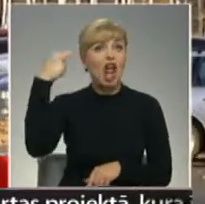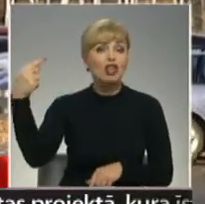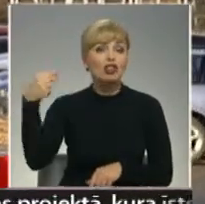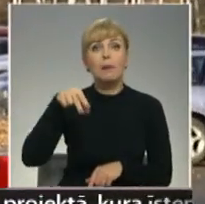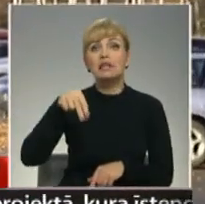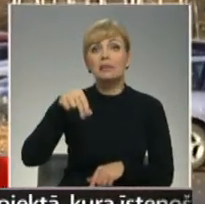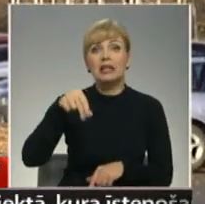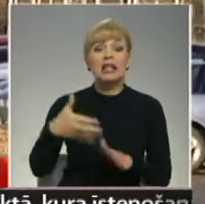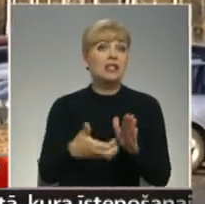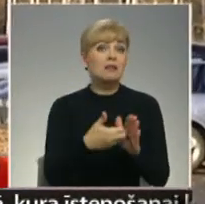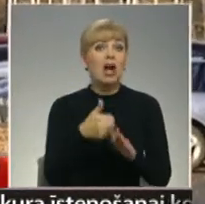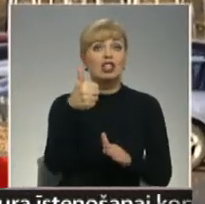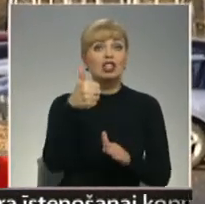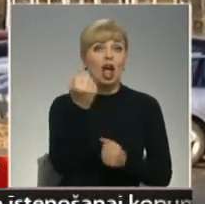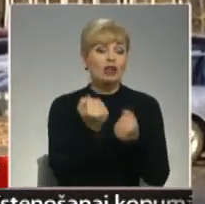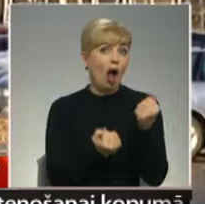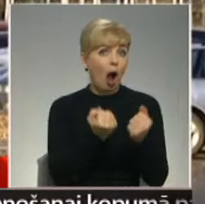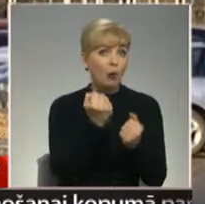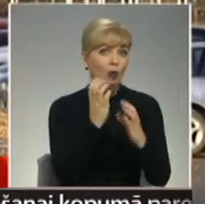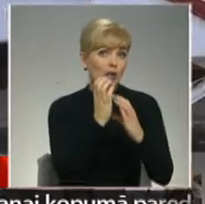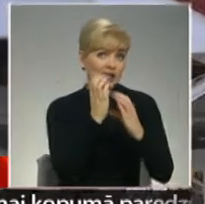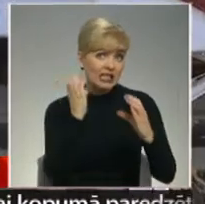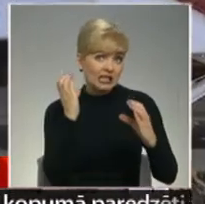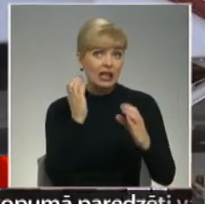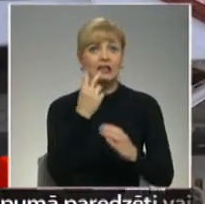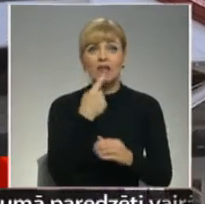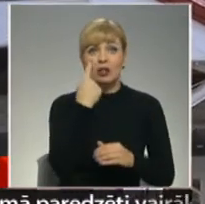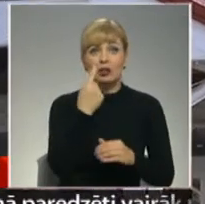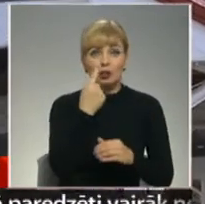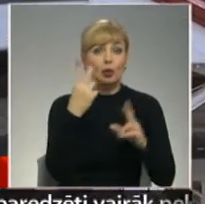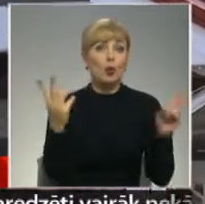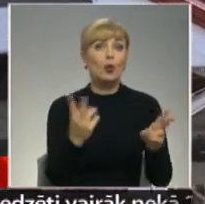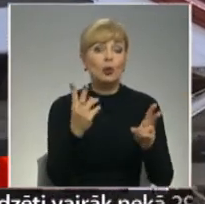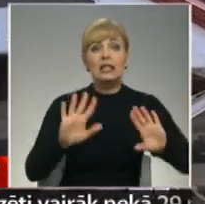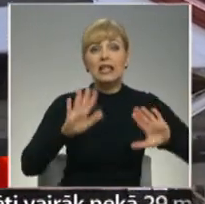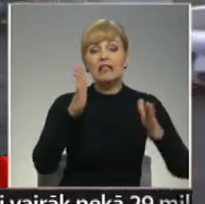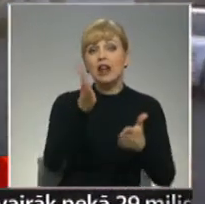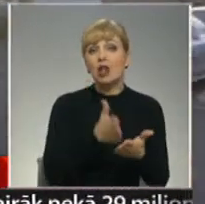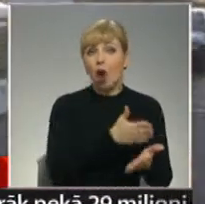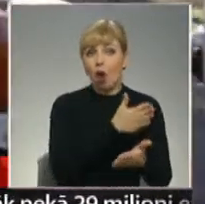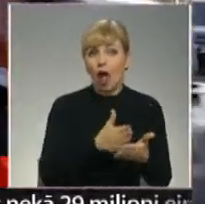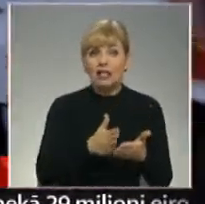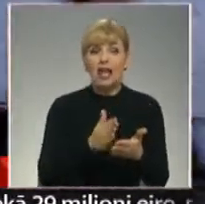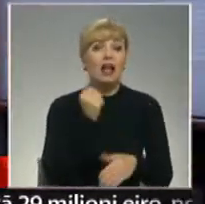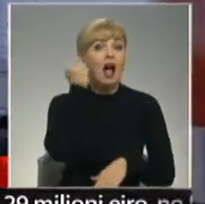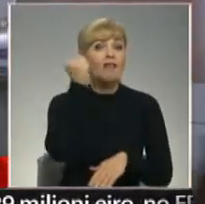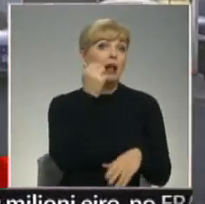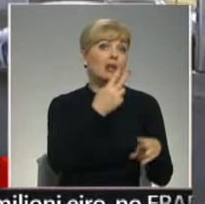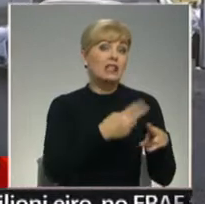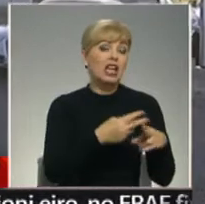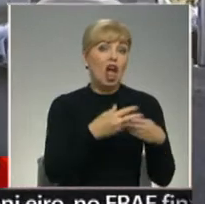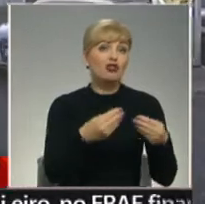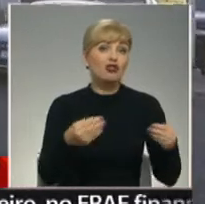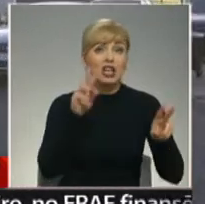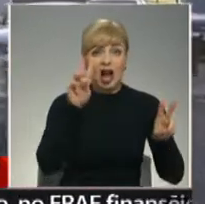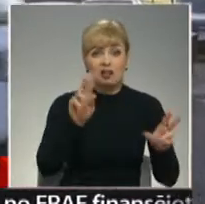izmantotas sešas autocisternas, divu stundu laikā ugunsgrēki izdevies lokalizēt. Valmieras ciklišķiedas